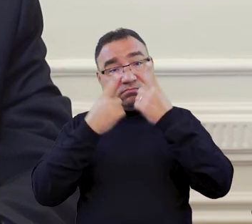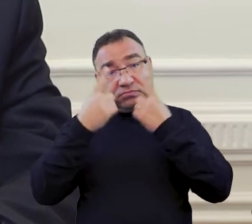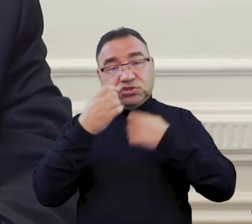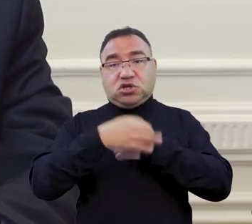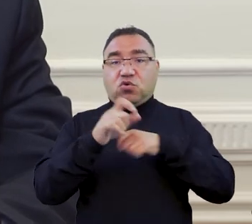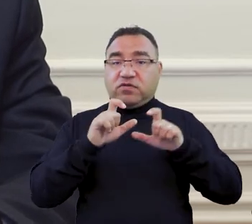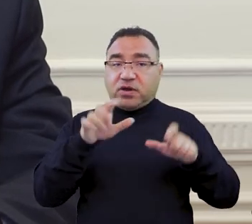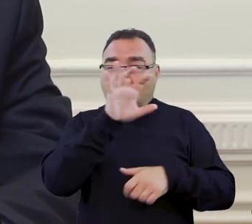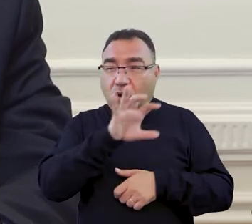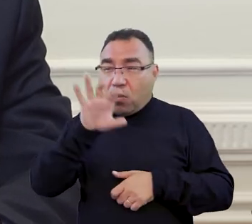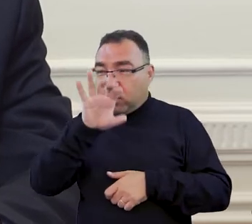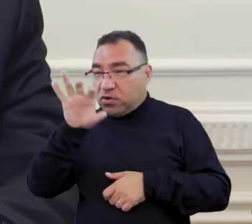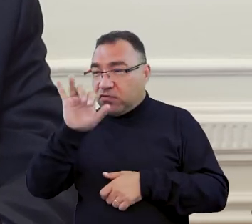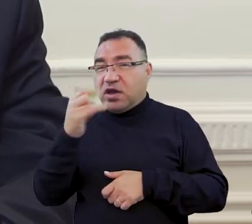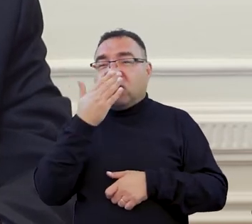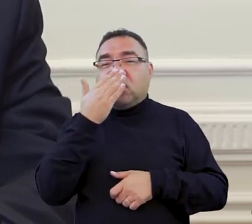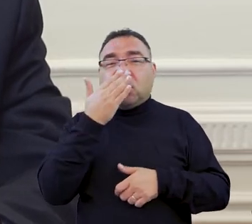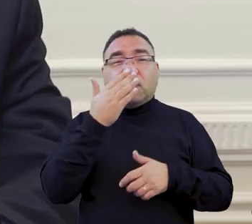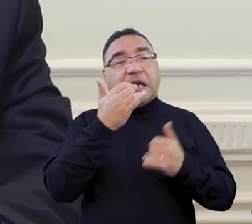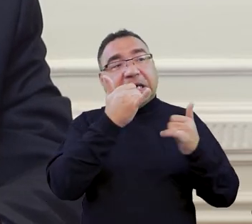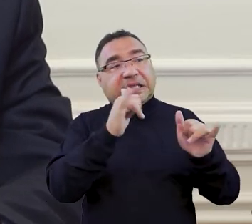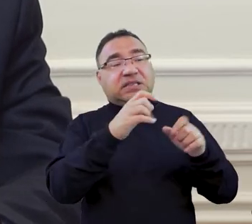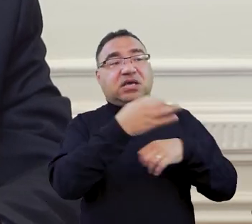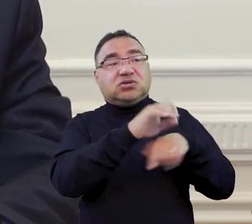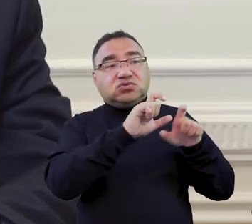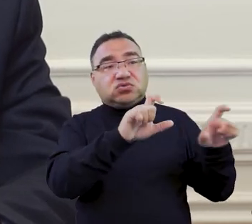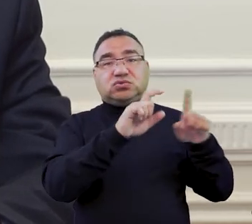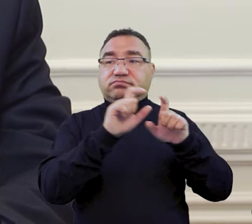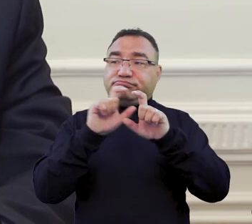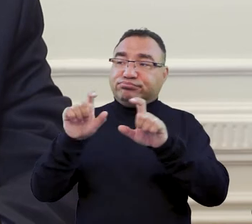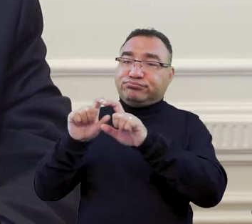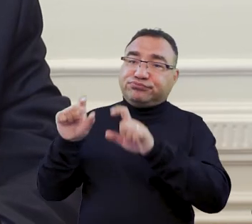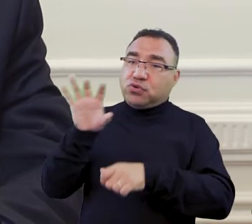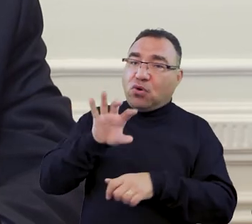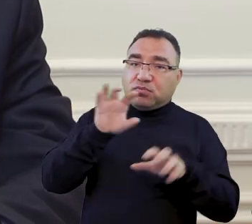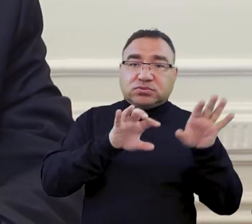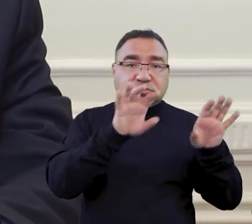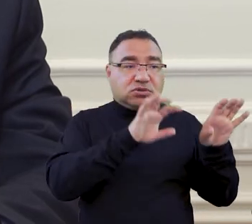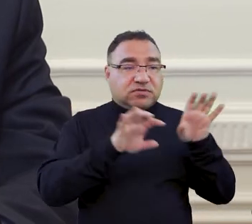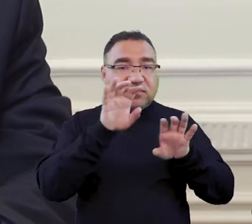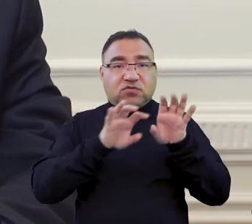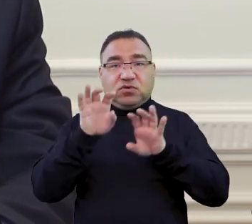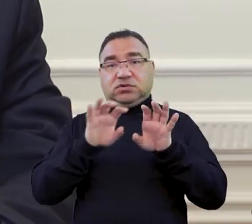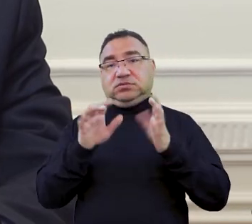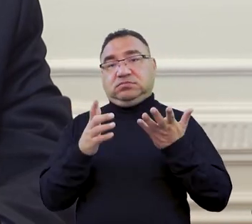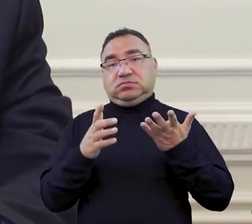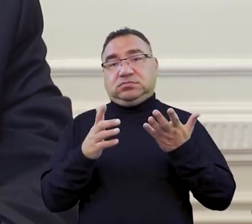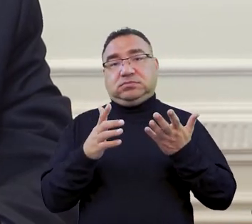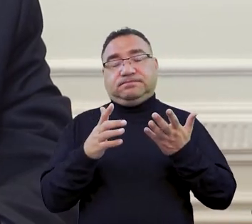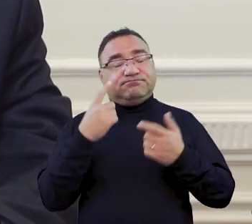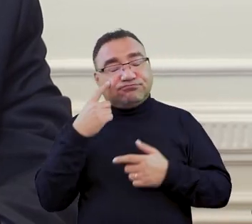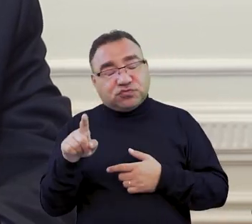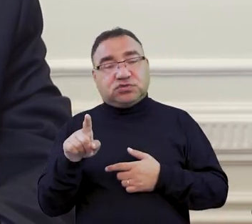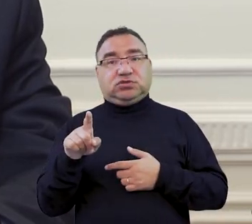bacznie obserwuje, co się dzieje na innych szkołach wyższych i bez kłopotu